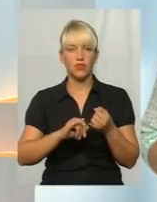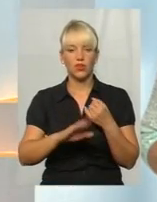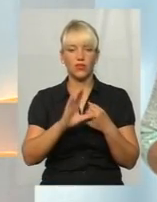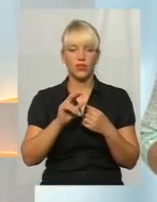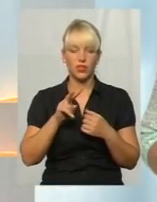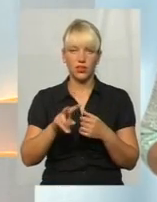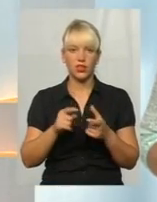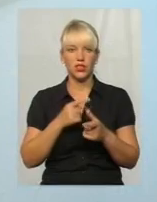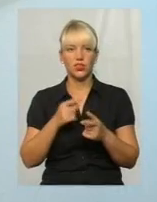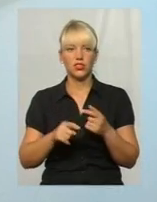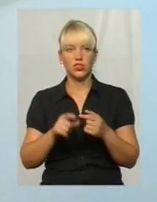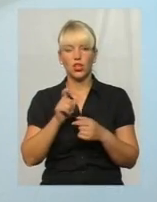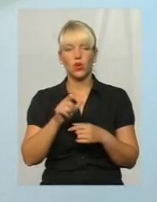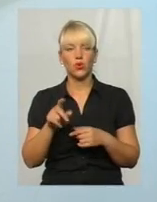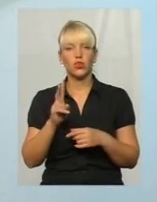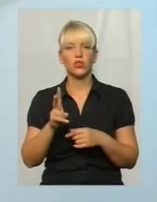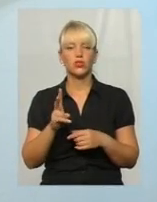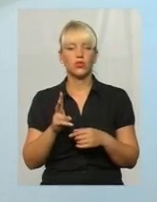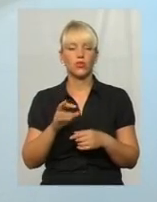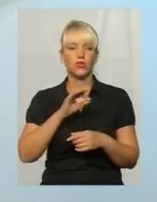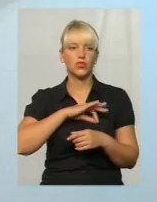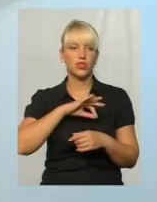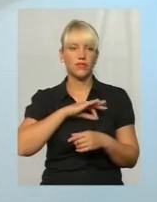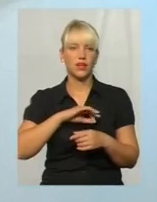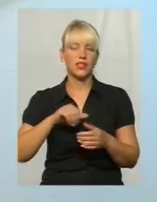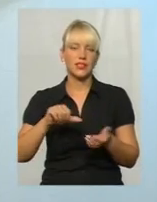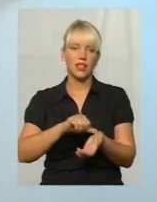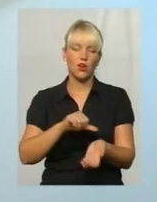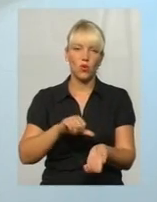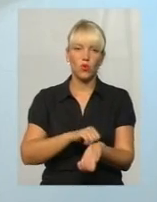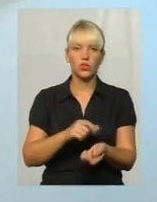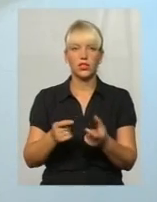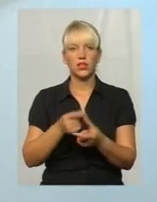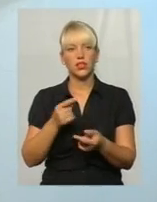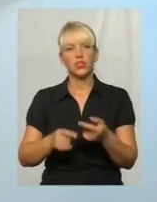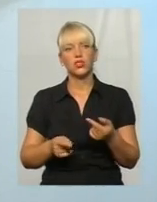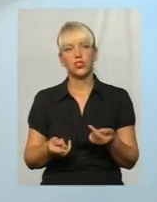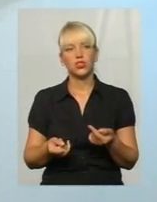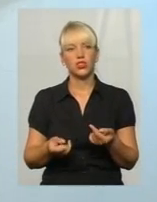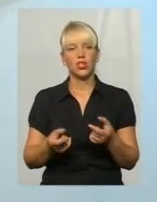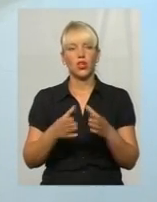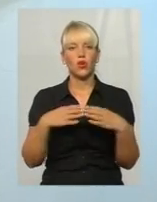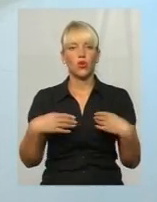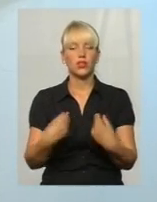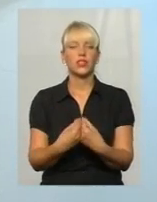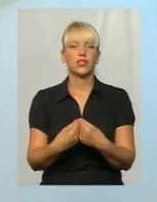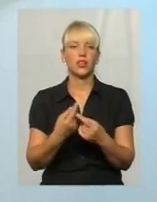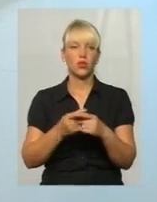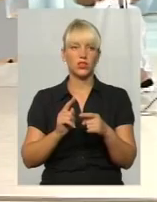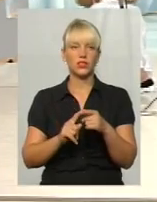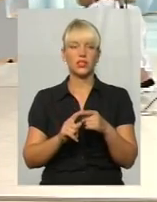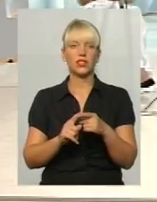Це лише люди, які вживають інфекційні наркотики? Чи і родини оцих